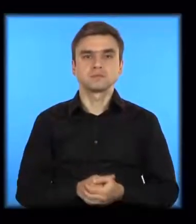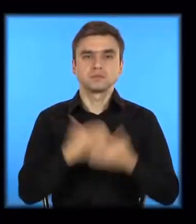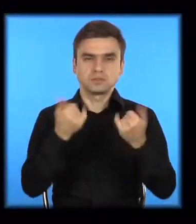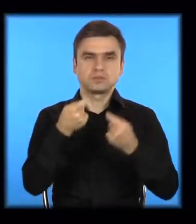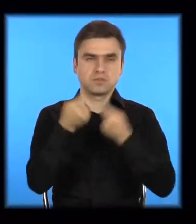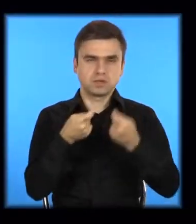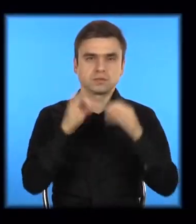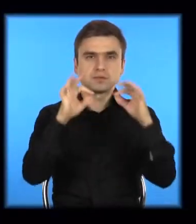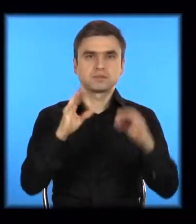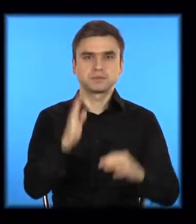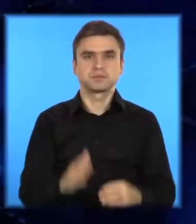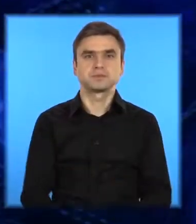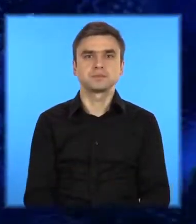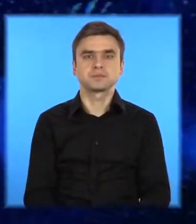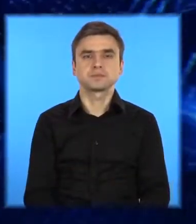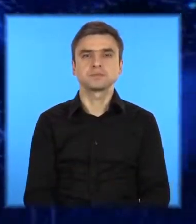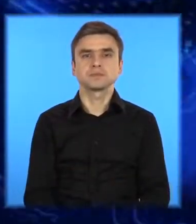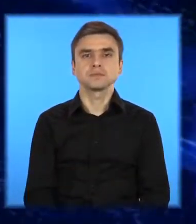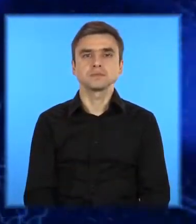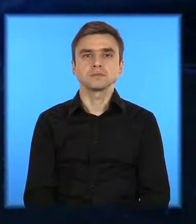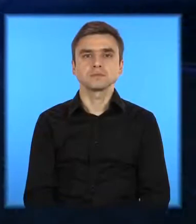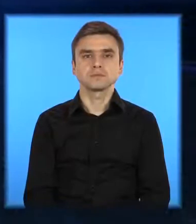іншого у новинах «Просто зараз».